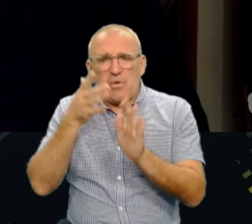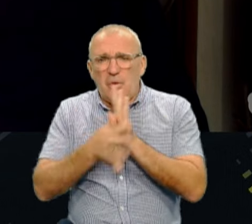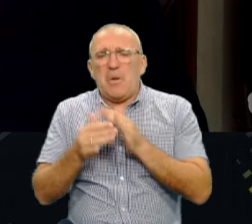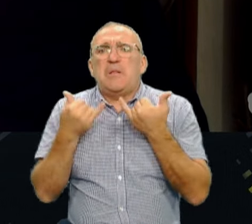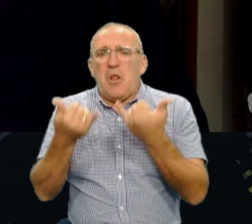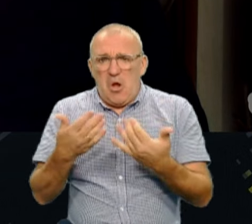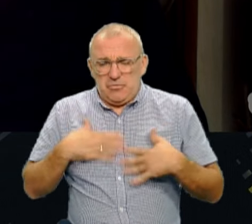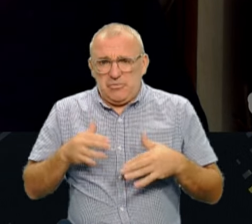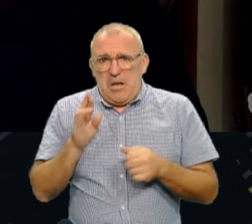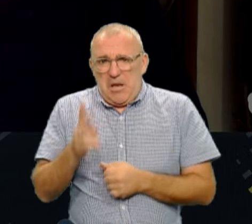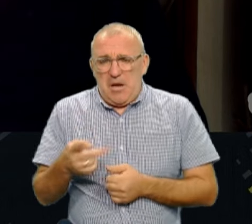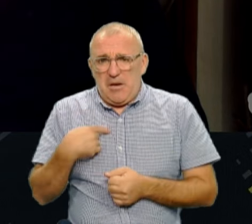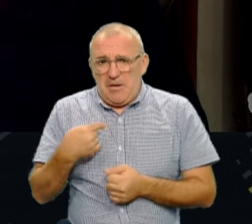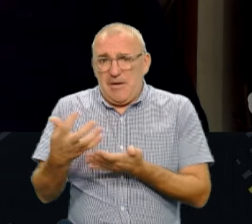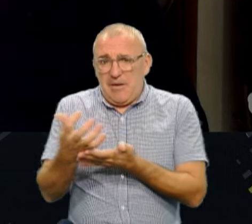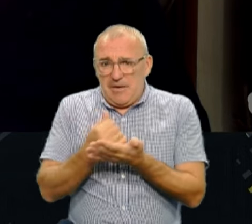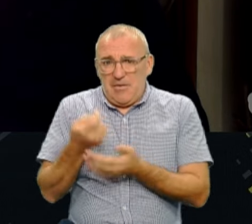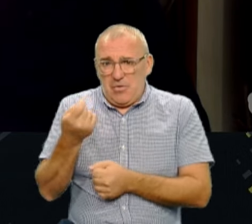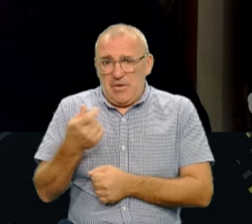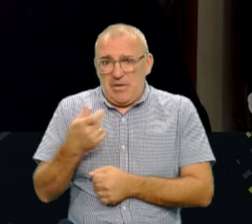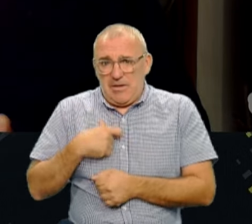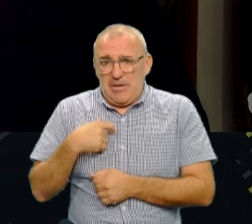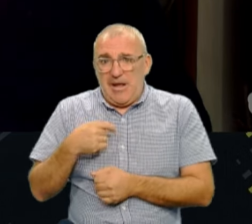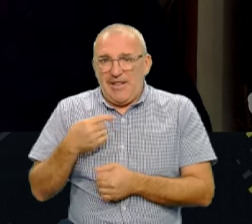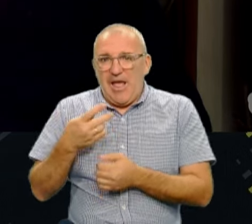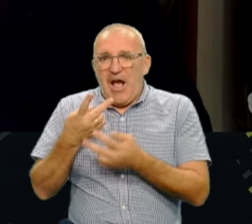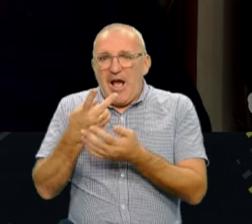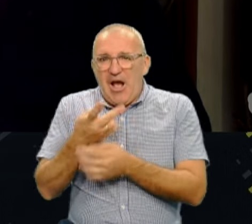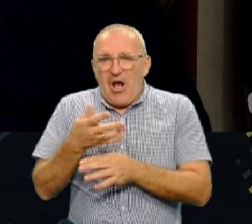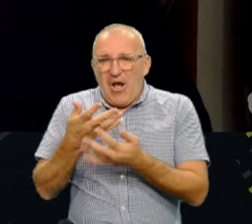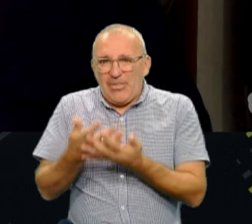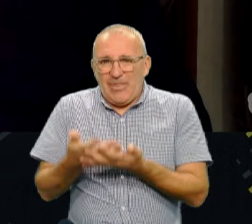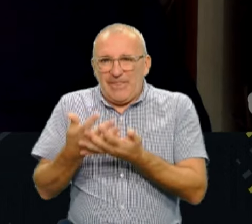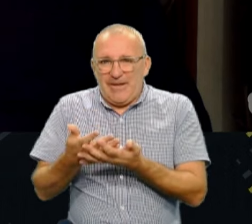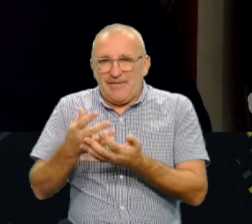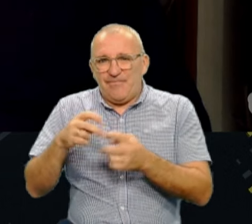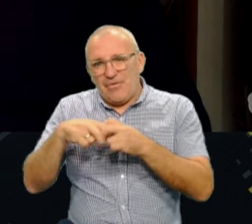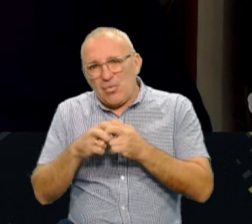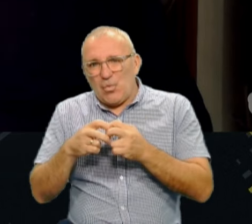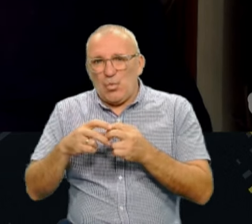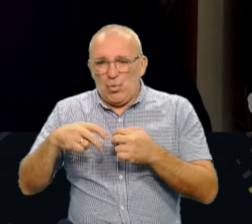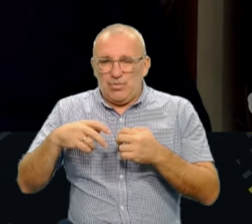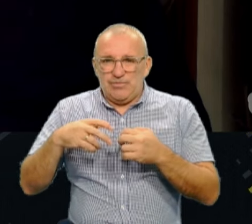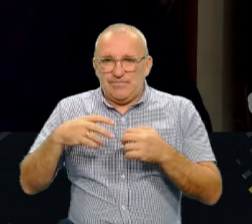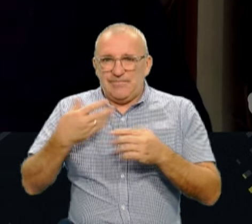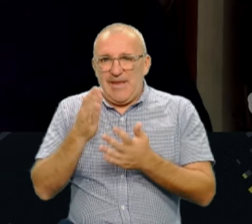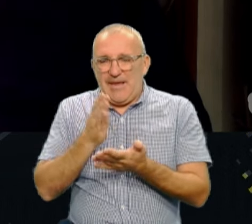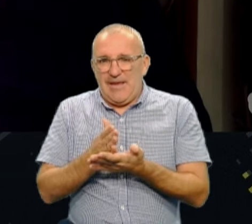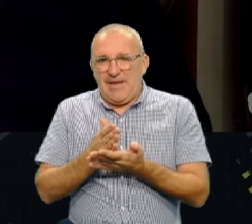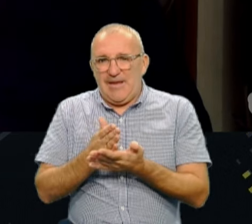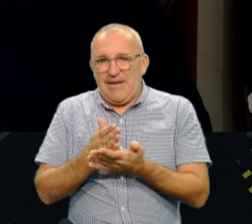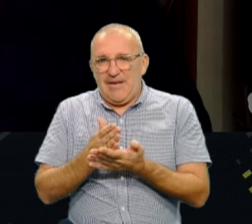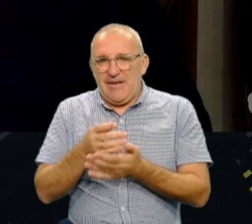і як. Я назбирав тут трохи собі для настоянки, десь коліна, десь які суглоби, сустави. У них є мускарин, він